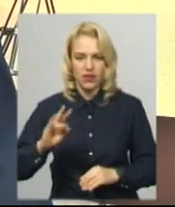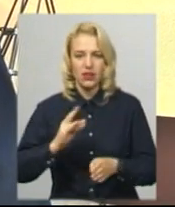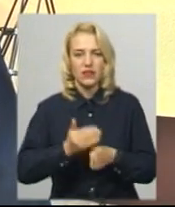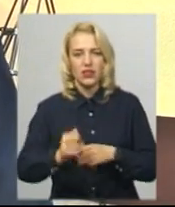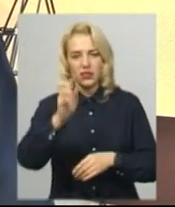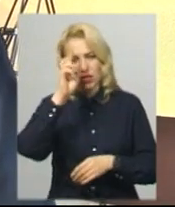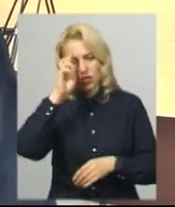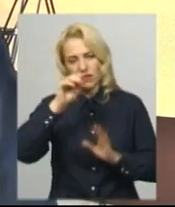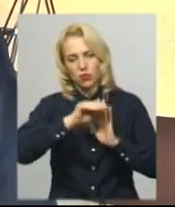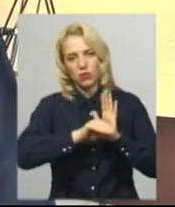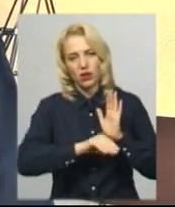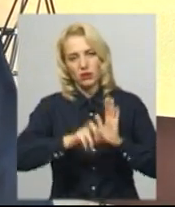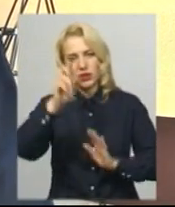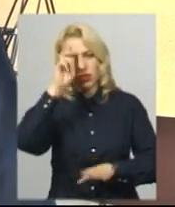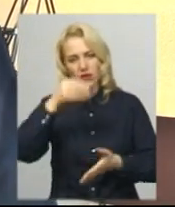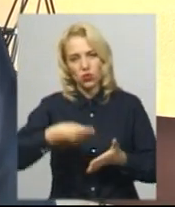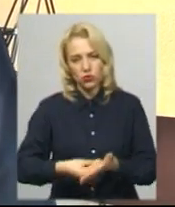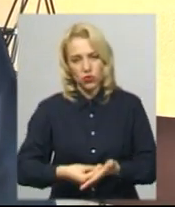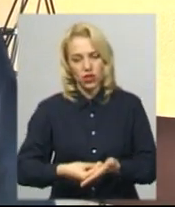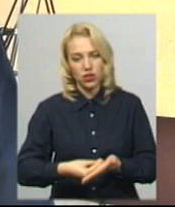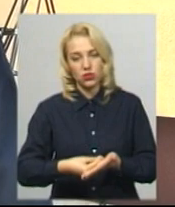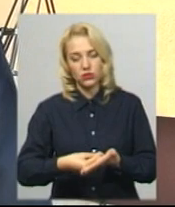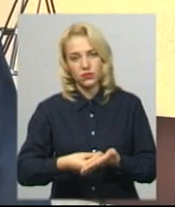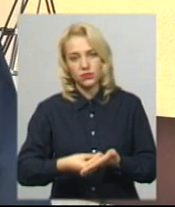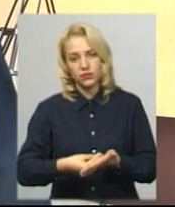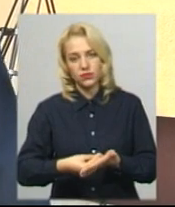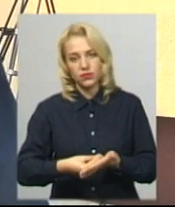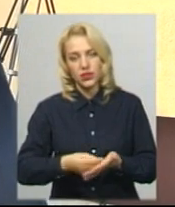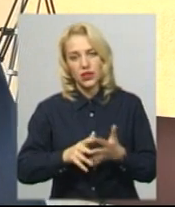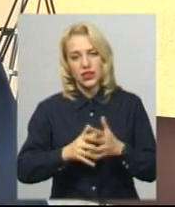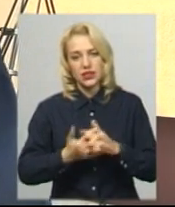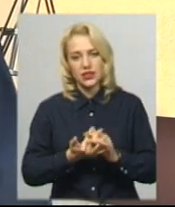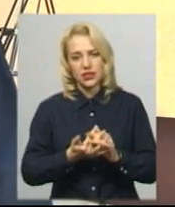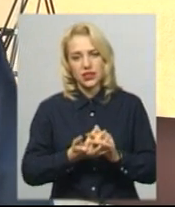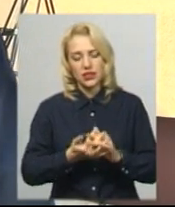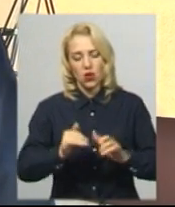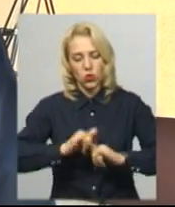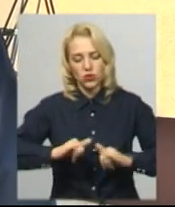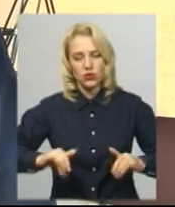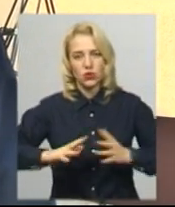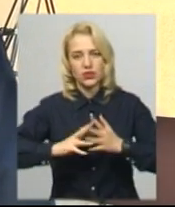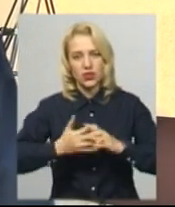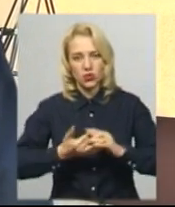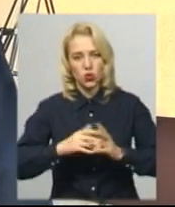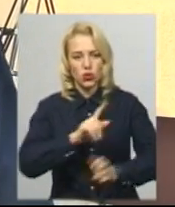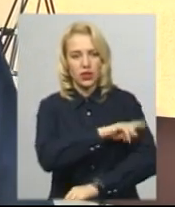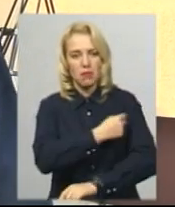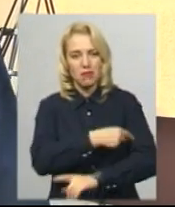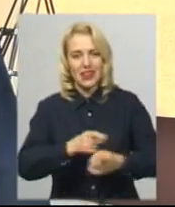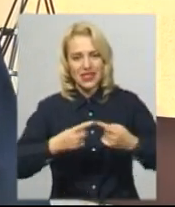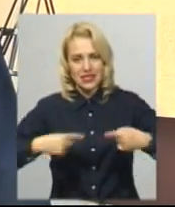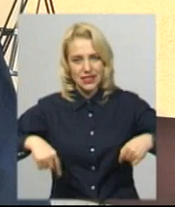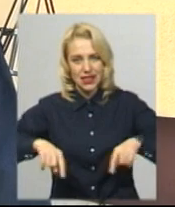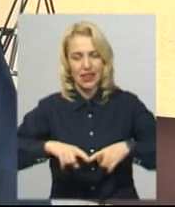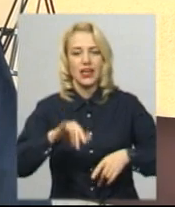державною програмою, з державного бюджету розвиток сільської медицини, і мільйон